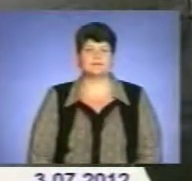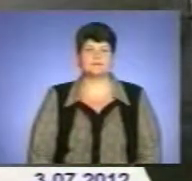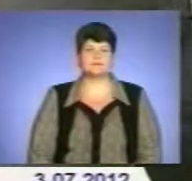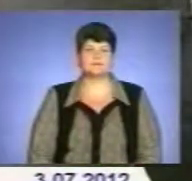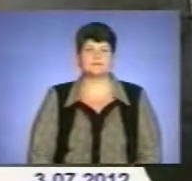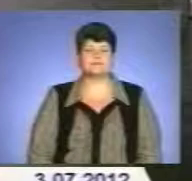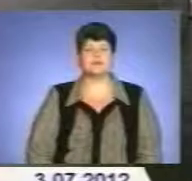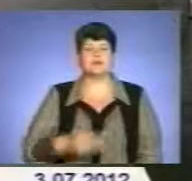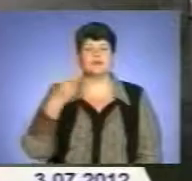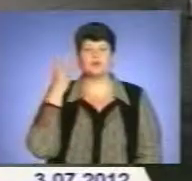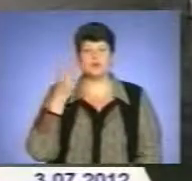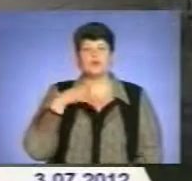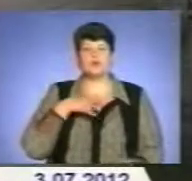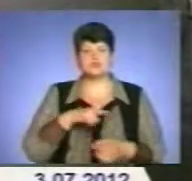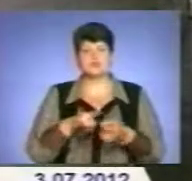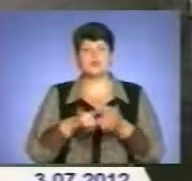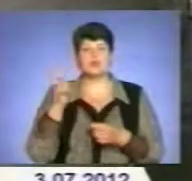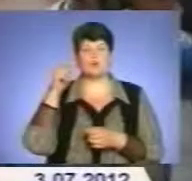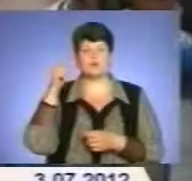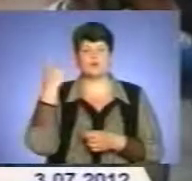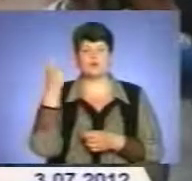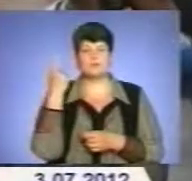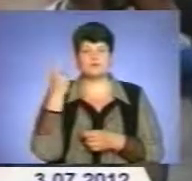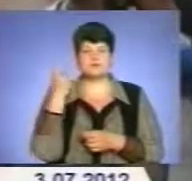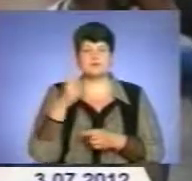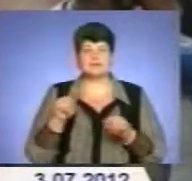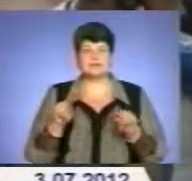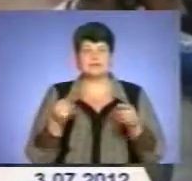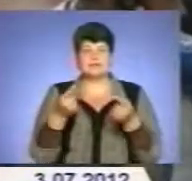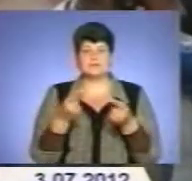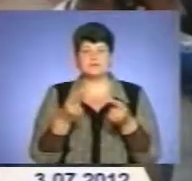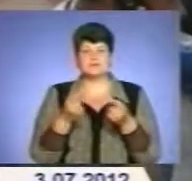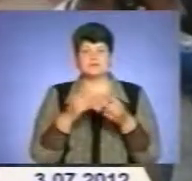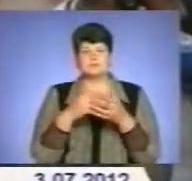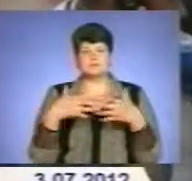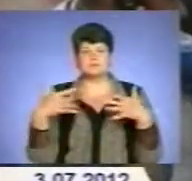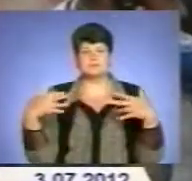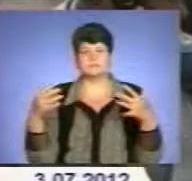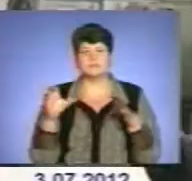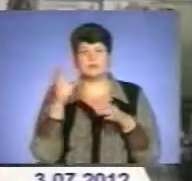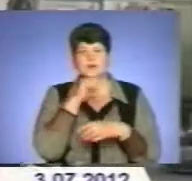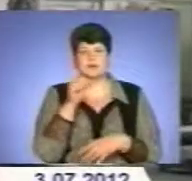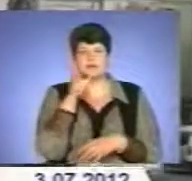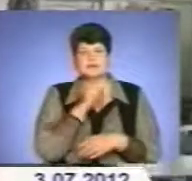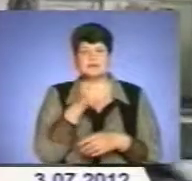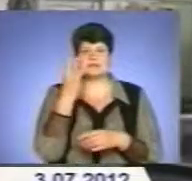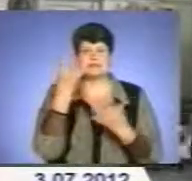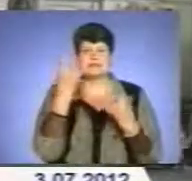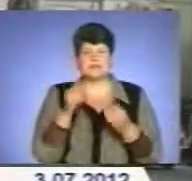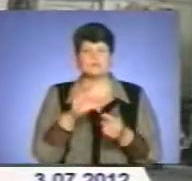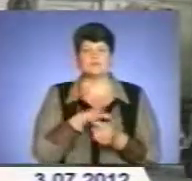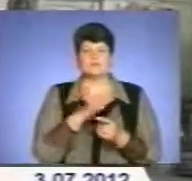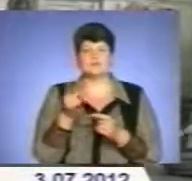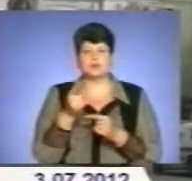Трьох уродженців Луганської області тернопільські міліціонери затримали за підозрою у вчиненні серійних крадіжок. За три дні перебування у Тернополі